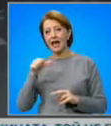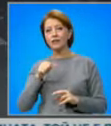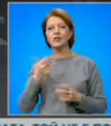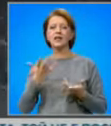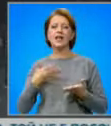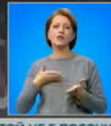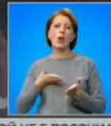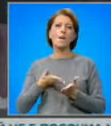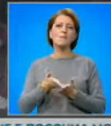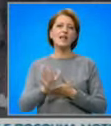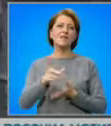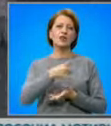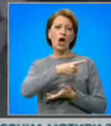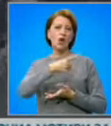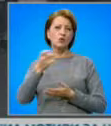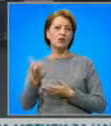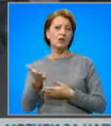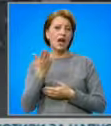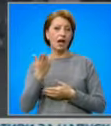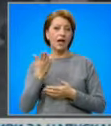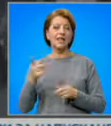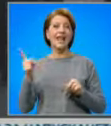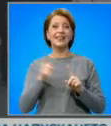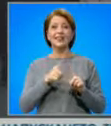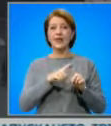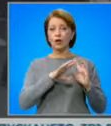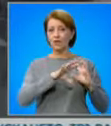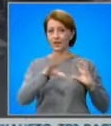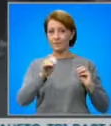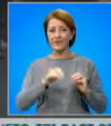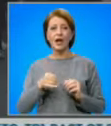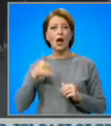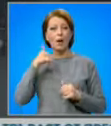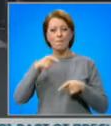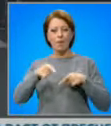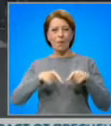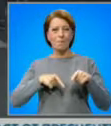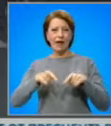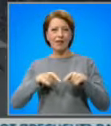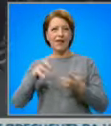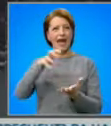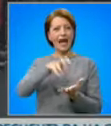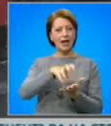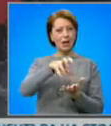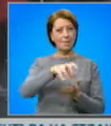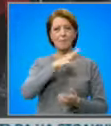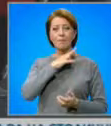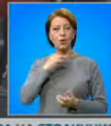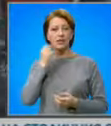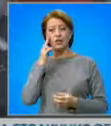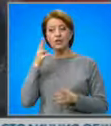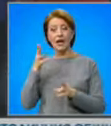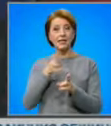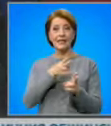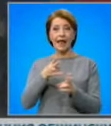тирове. А докато не бъде изграден обхода на града, мобилни екипи на пътна полиция ще следят с камери